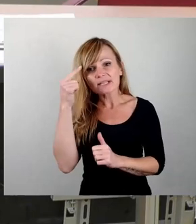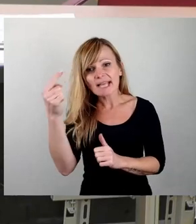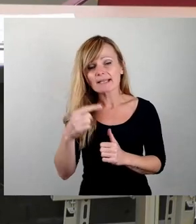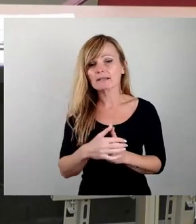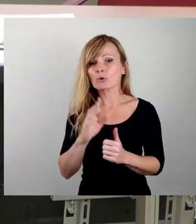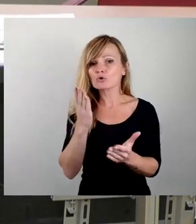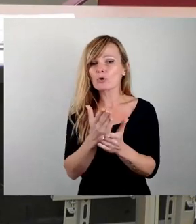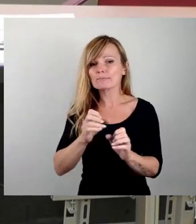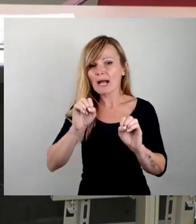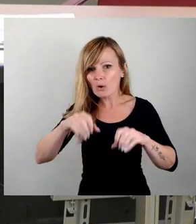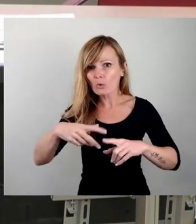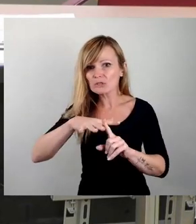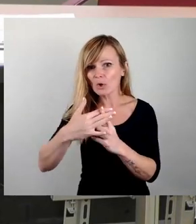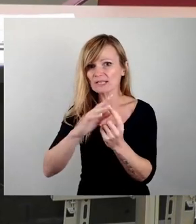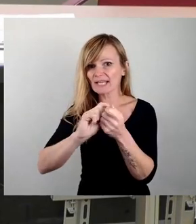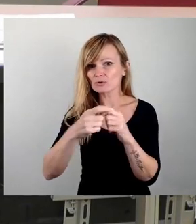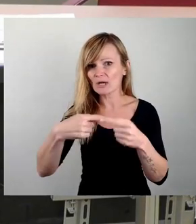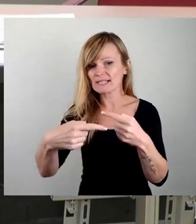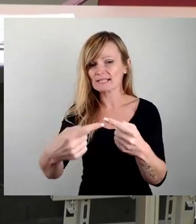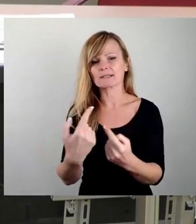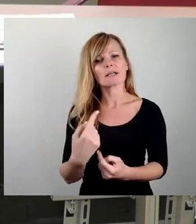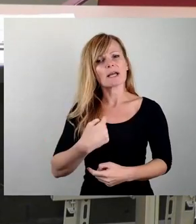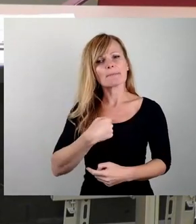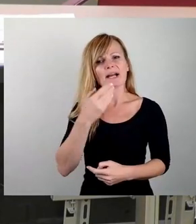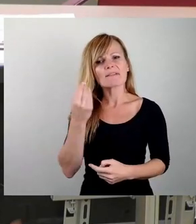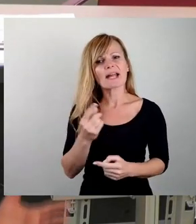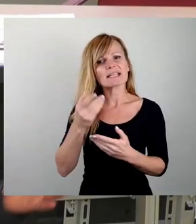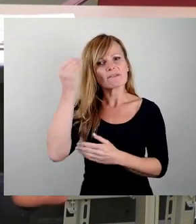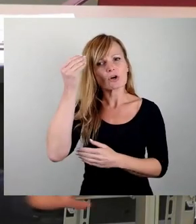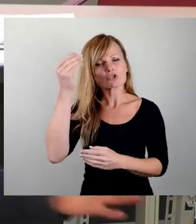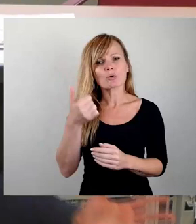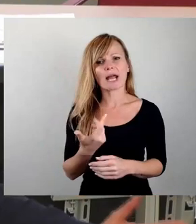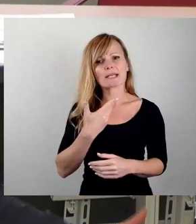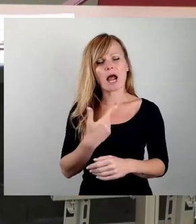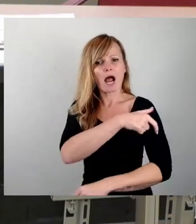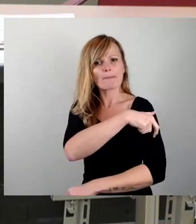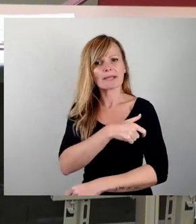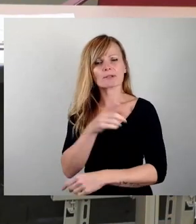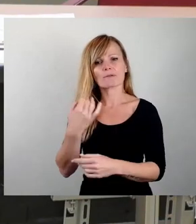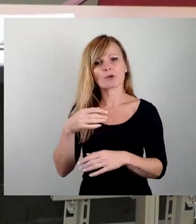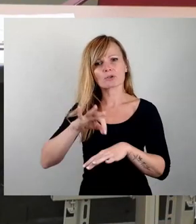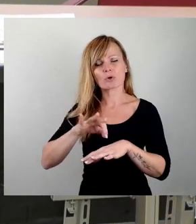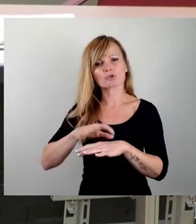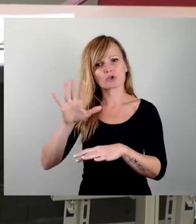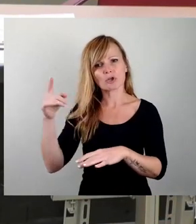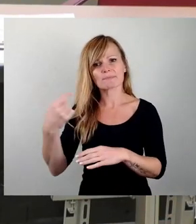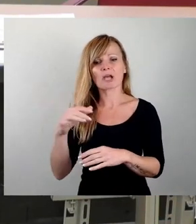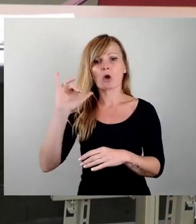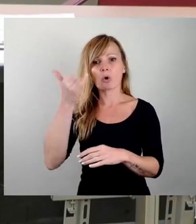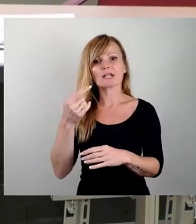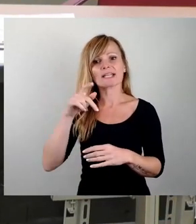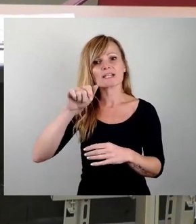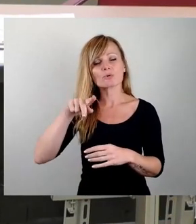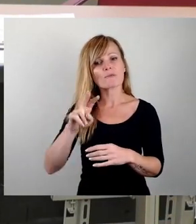loskontextualisieren. Mir gefällt zum Beispiel die Vorstellung einer Armbinde für After Dr. Scherps, einen goldenen SUV-Reiter für den